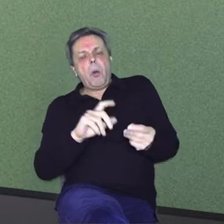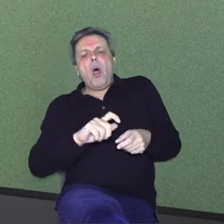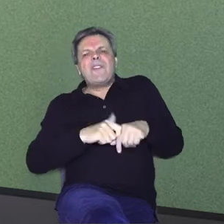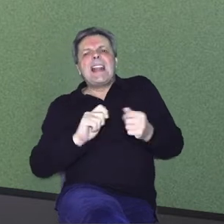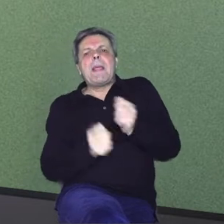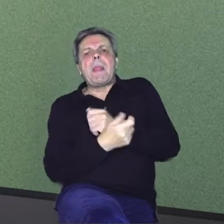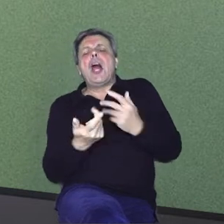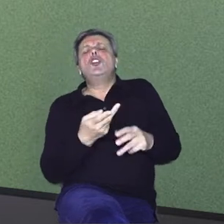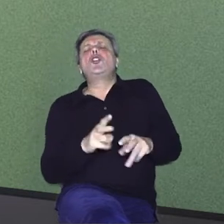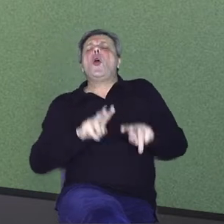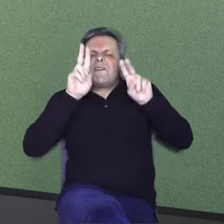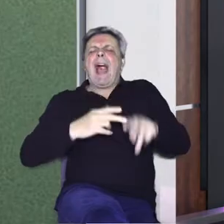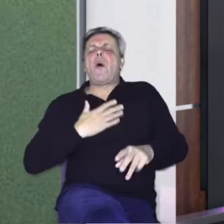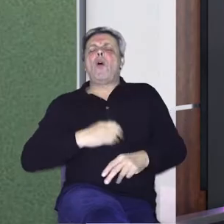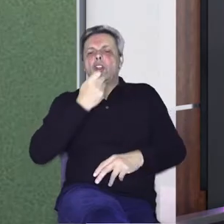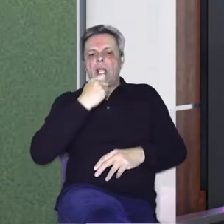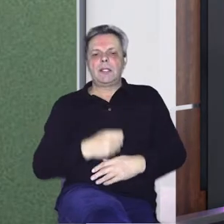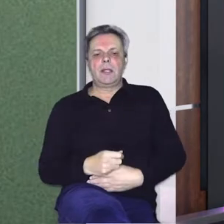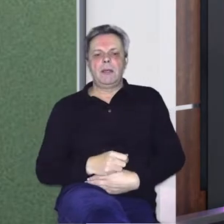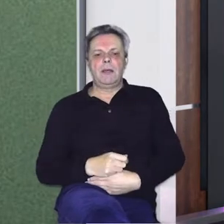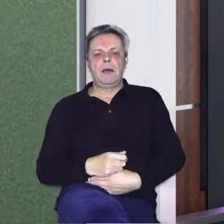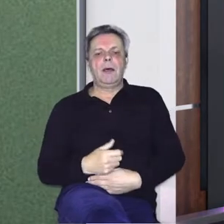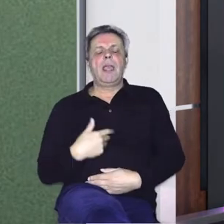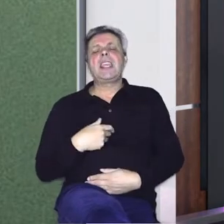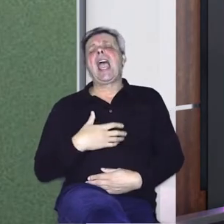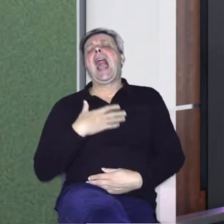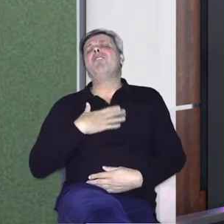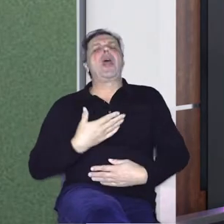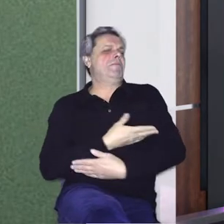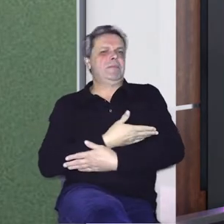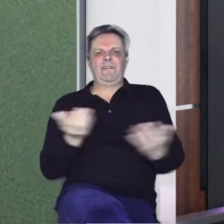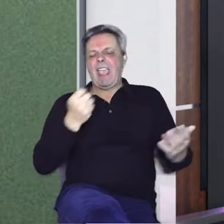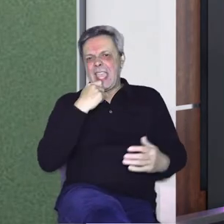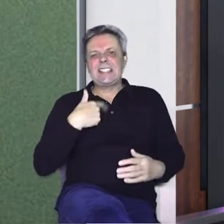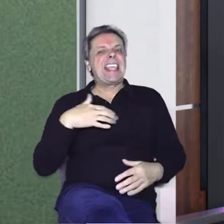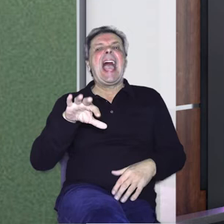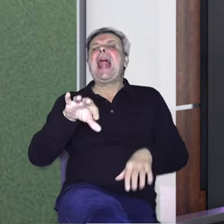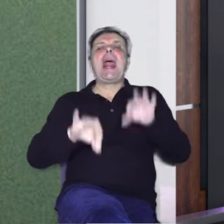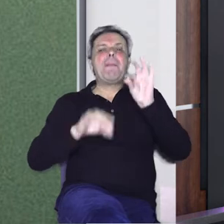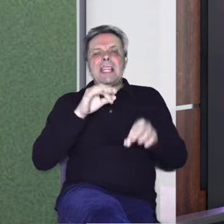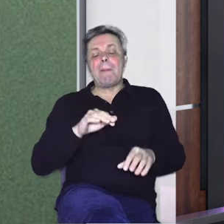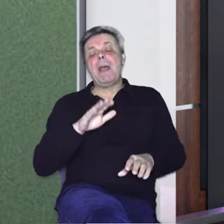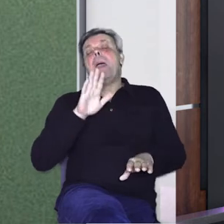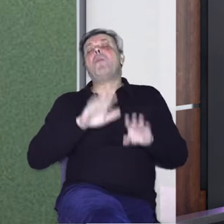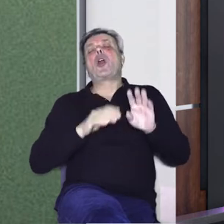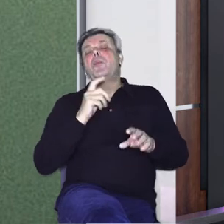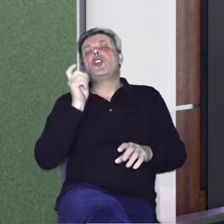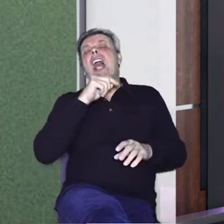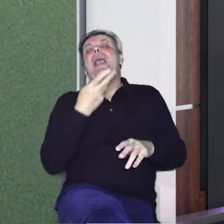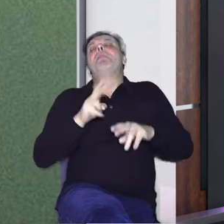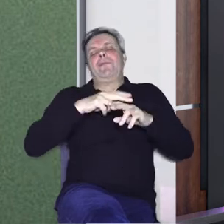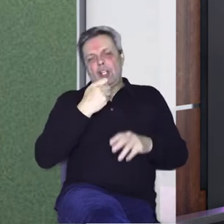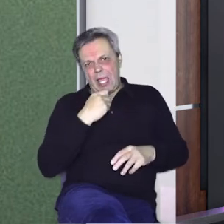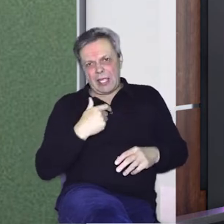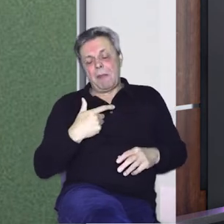mijenja. Što voliš zaista jeste? Apsolutno sve. Ja volim sve i ne biram, nekad čak i pretjeram. Mislim,